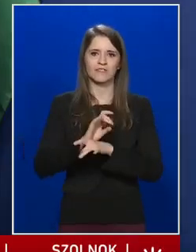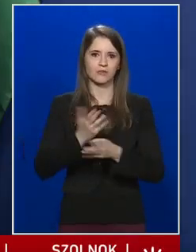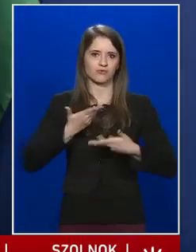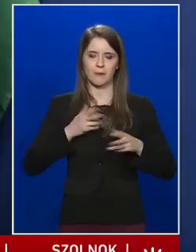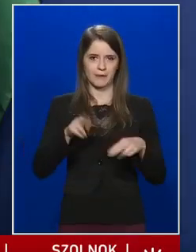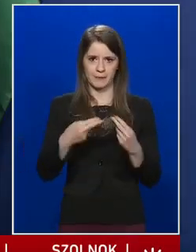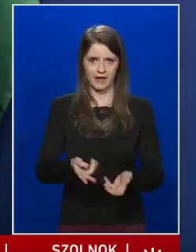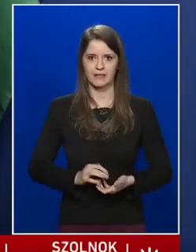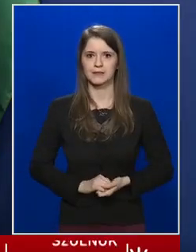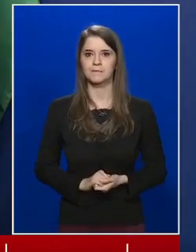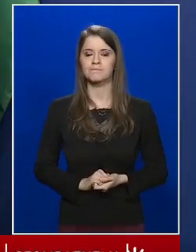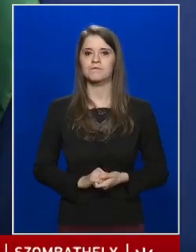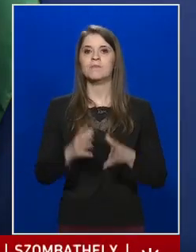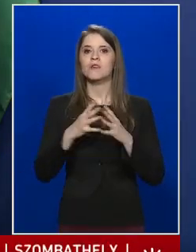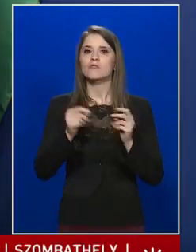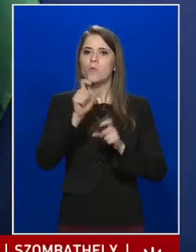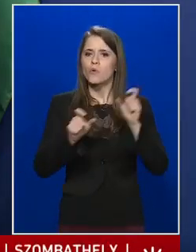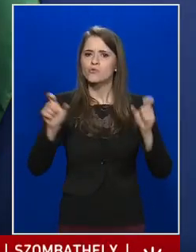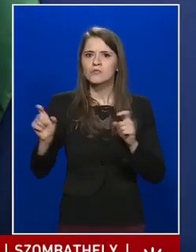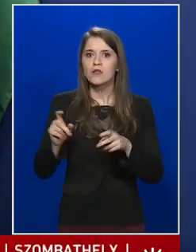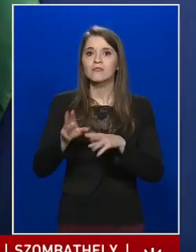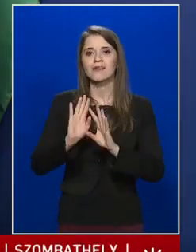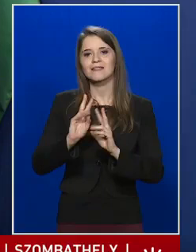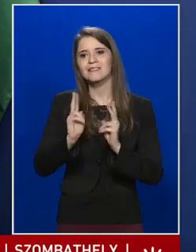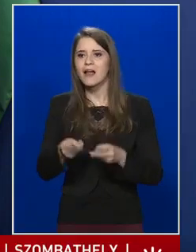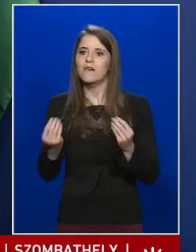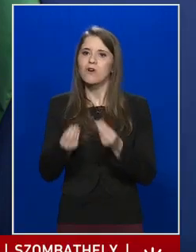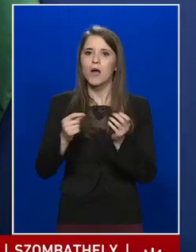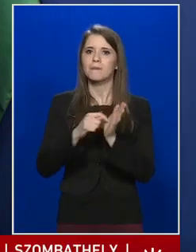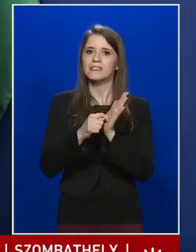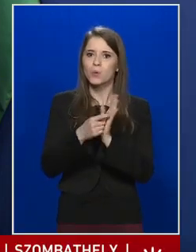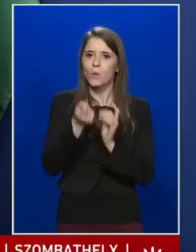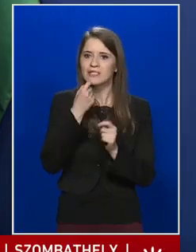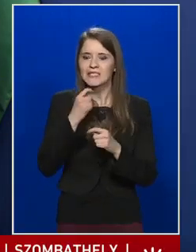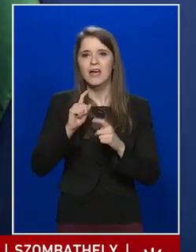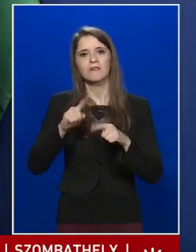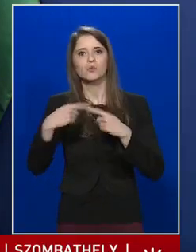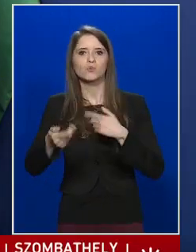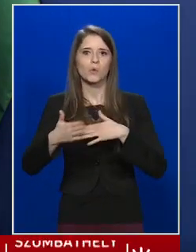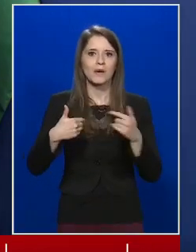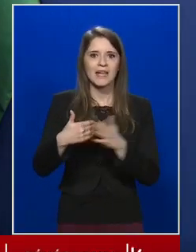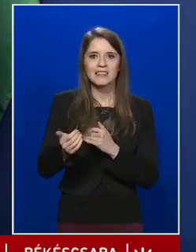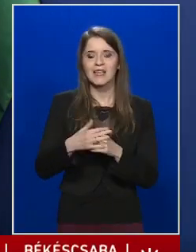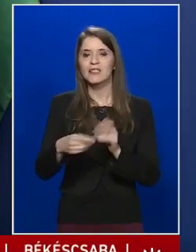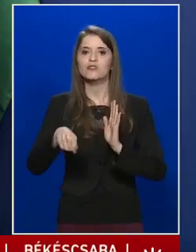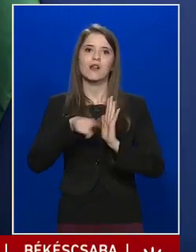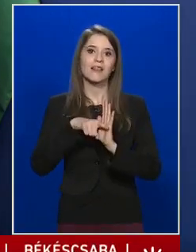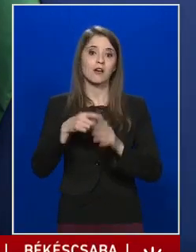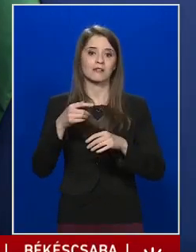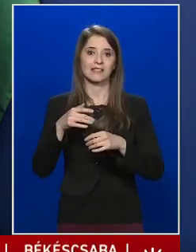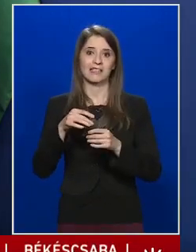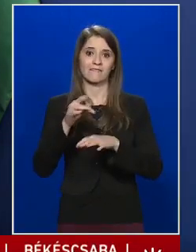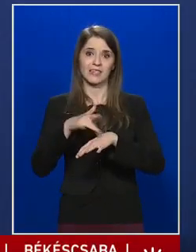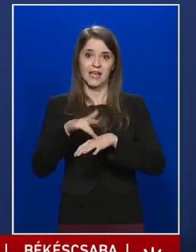A gyógyultaknak szükséges-e bármiféle gyógyszeres vagy egyéb utókezelés a negatív teszt után?